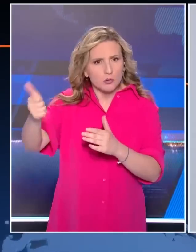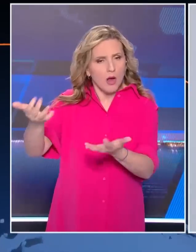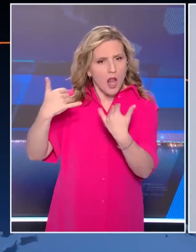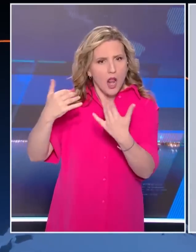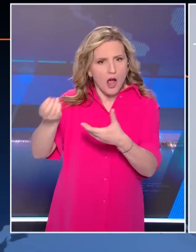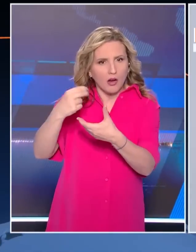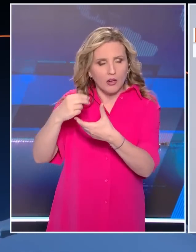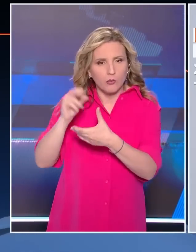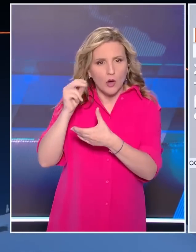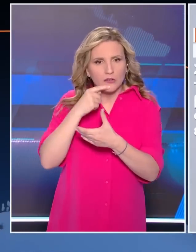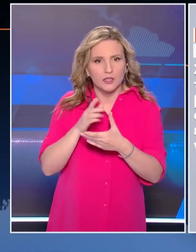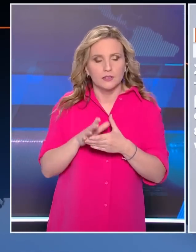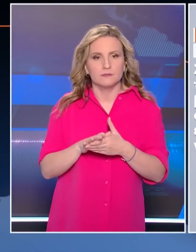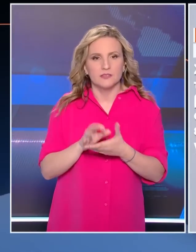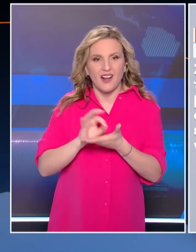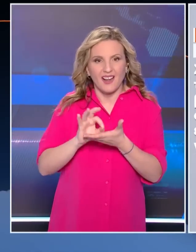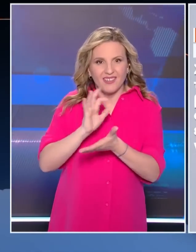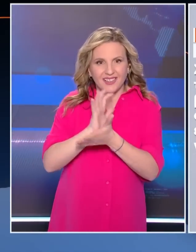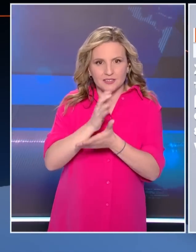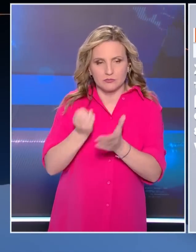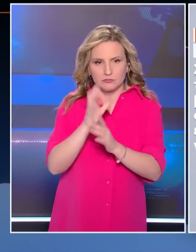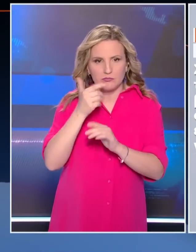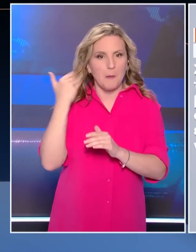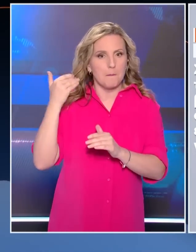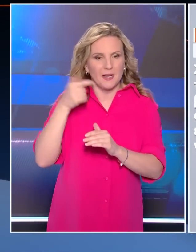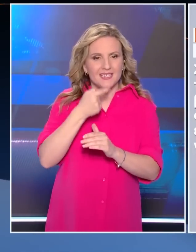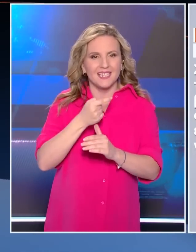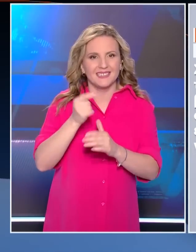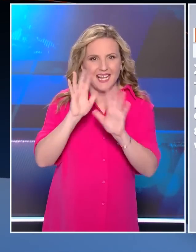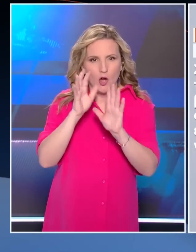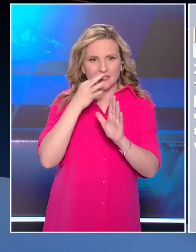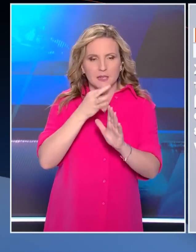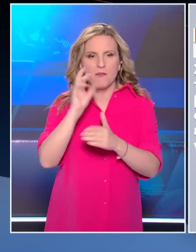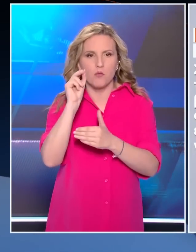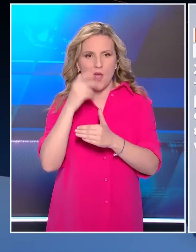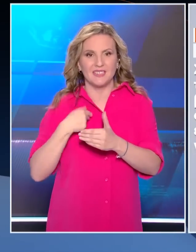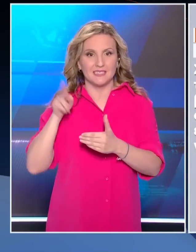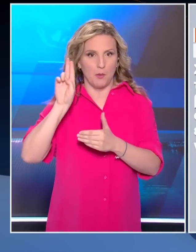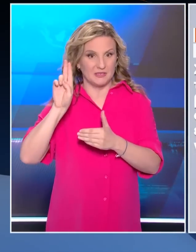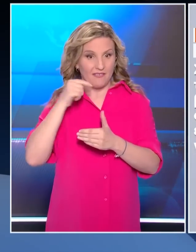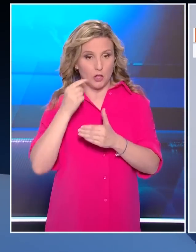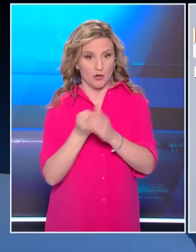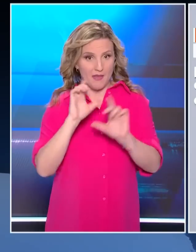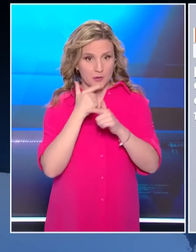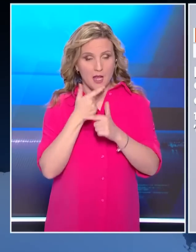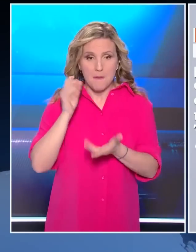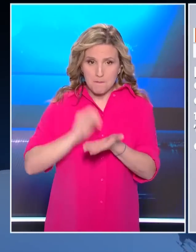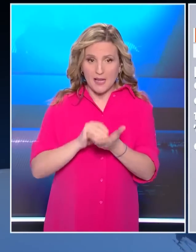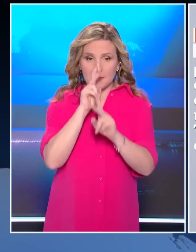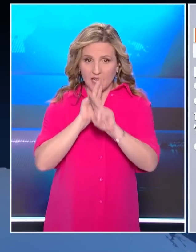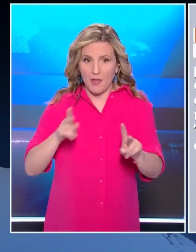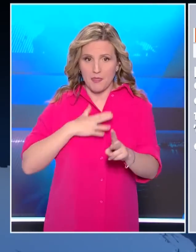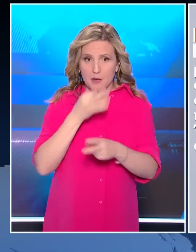Σχετικά με άστοχη τοποθέτηση υποψήφιου βουλευτή μας νωρίτερα σε τηλεοπτική εκπομπή, επαναλαμβάνουμε για μία ακόμη φορά, με απόλυτη